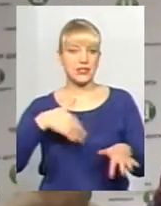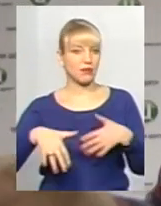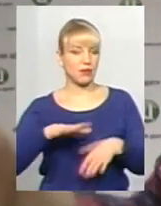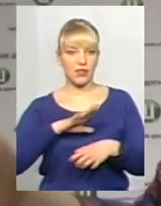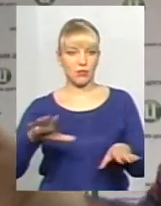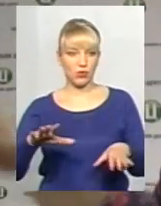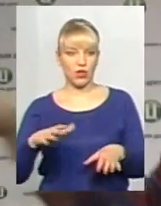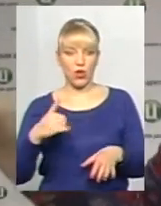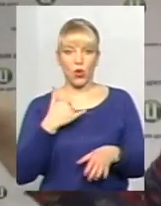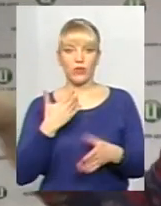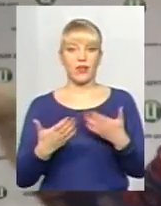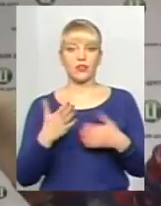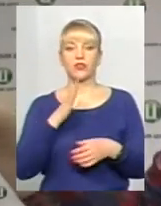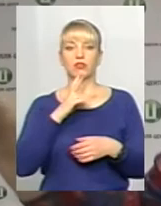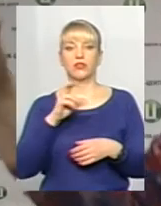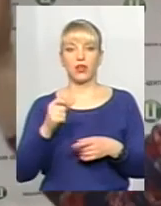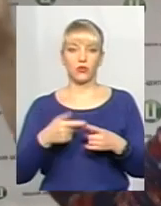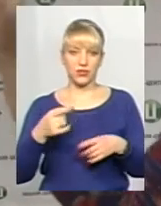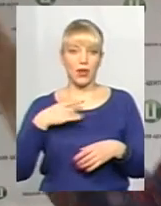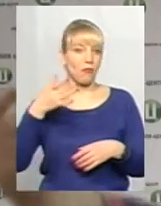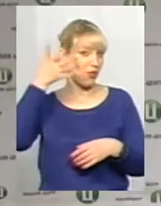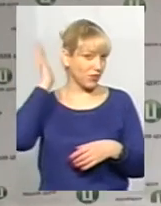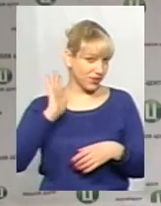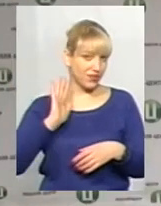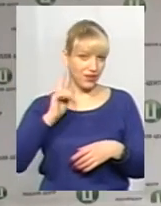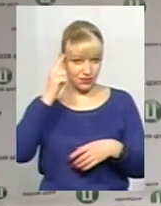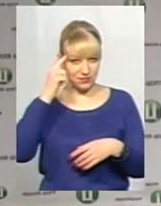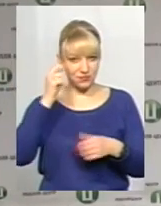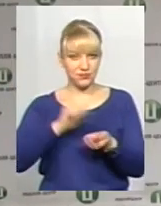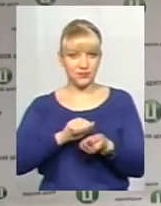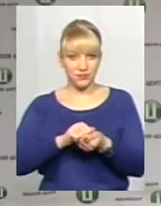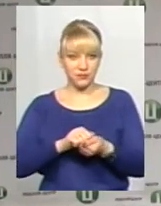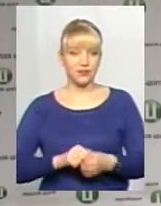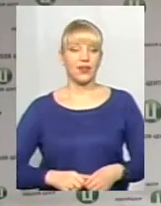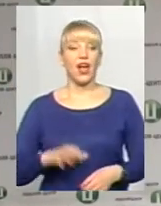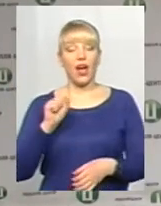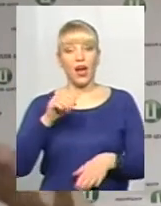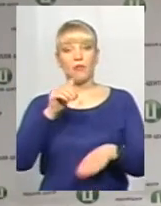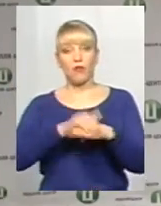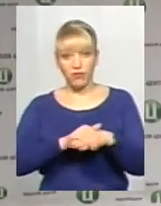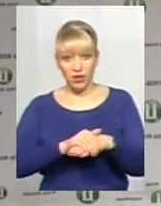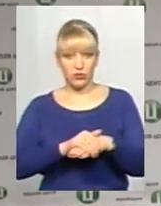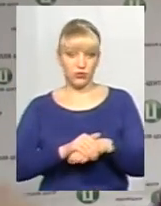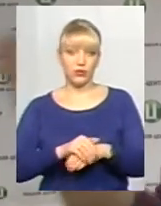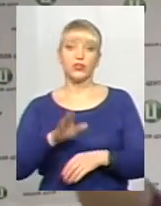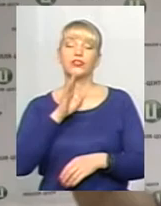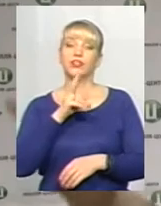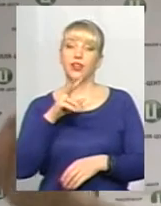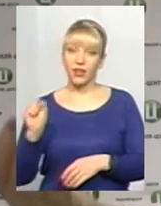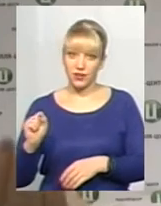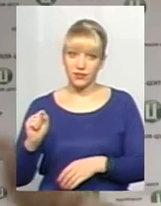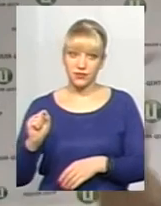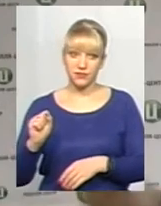В нас чомусь, якщо жінка, то це блондинка, скажімо так, з обмеженими розумовими здібностями. А по факту, жінка – це